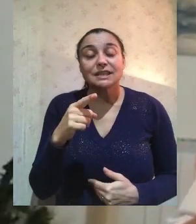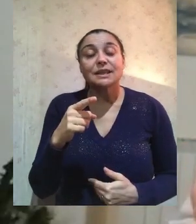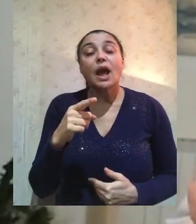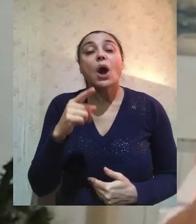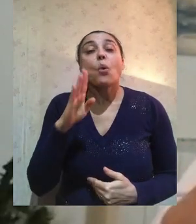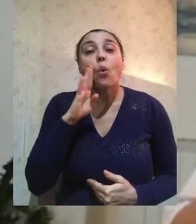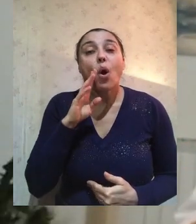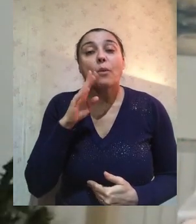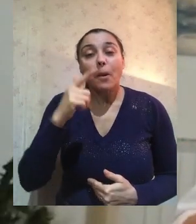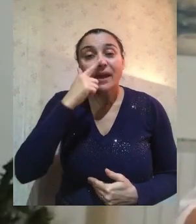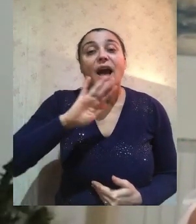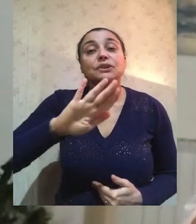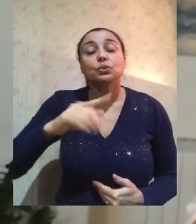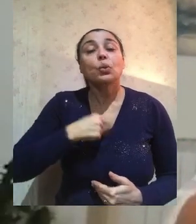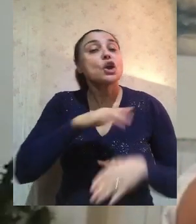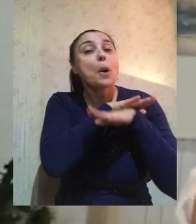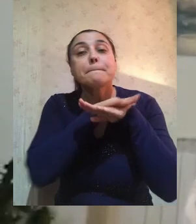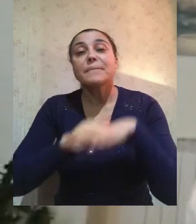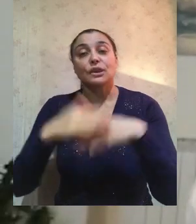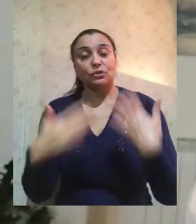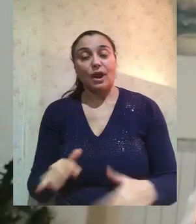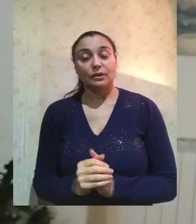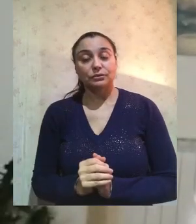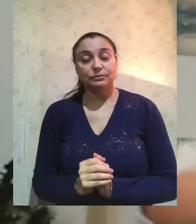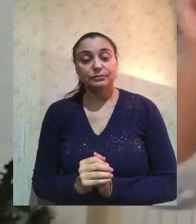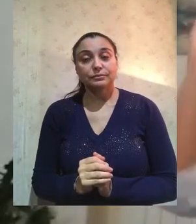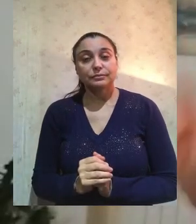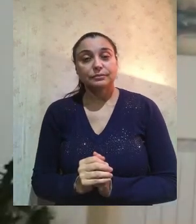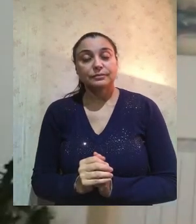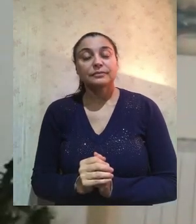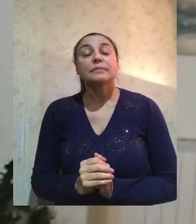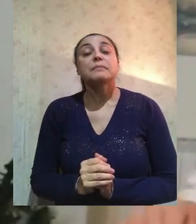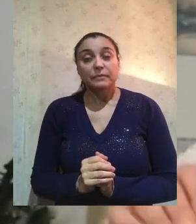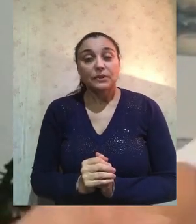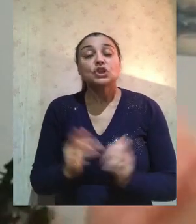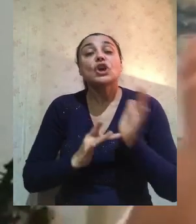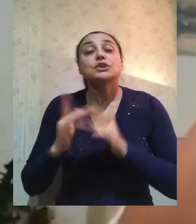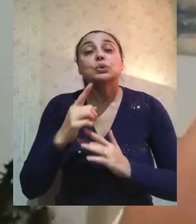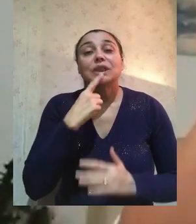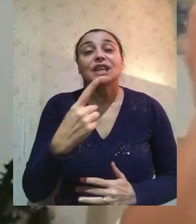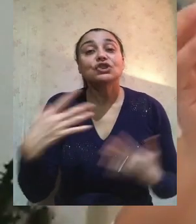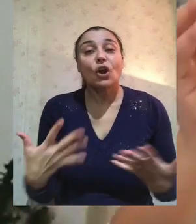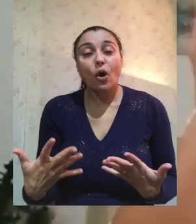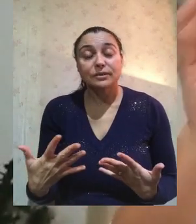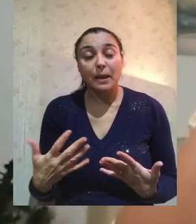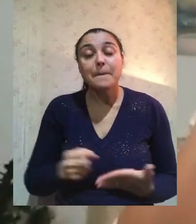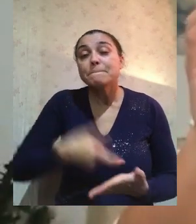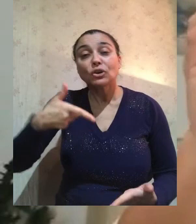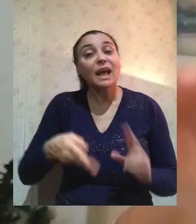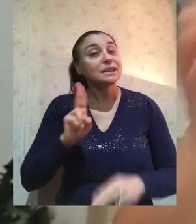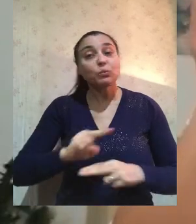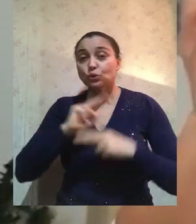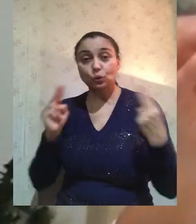i tuoi peccati ti sono perdonati. Perché non disse subito alzati e cammina? Perché la cosa più importante, fratello